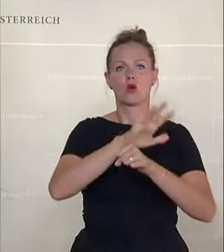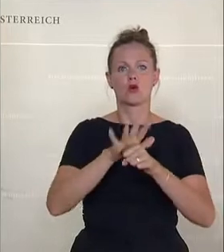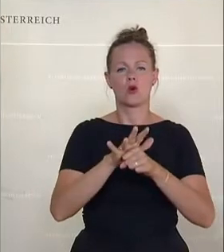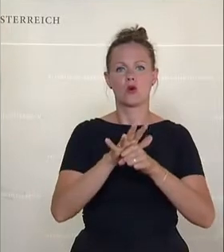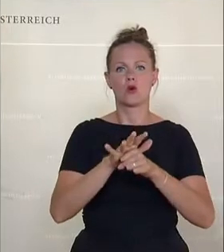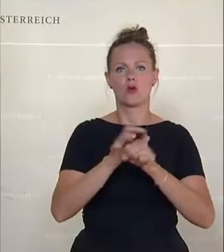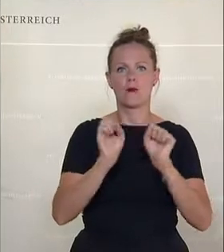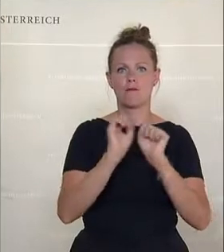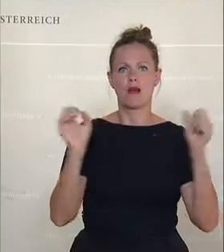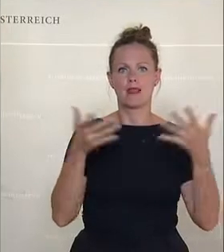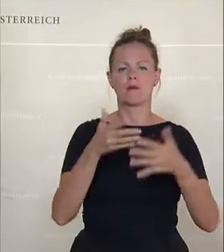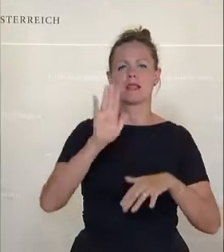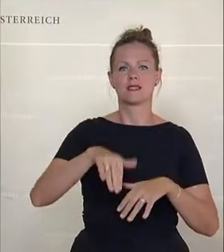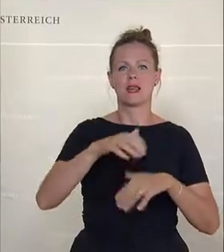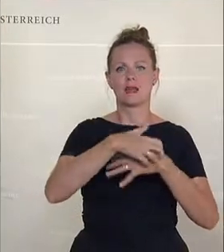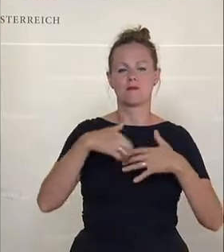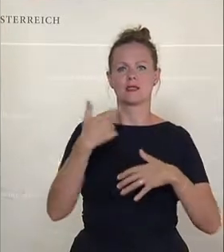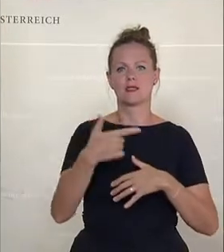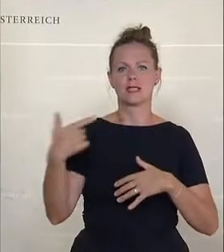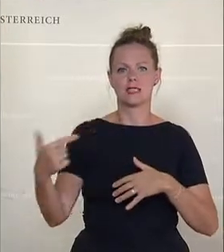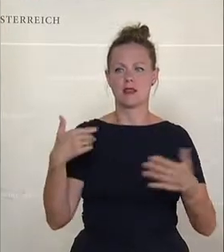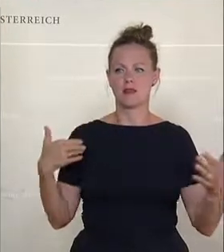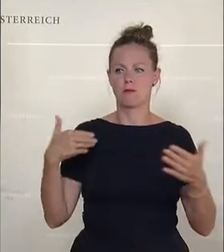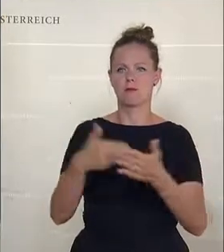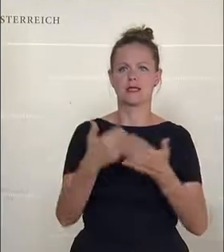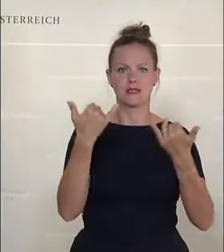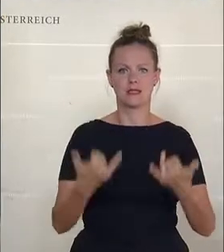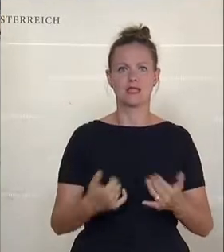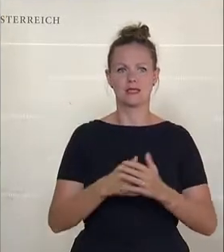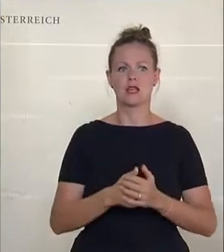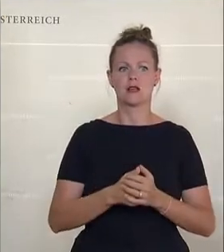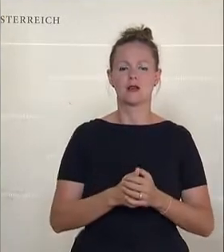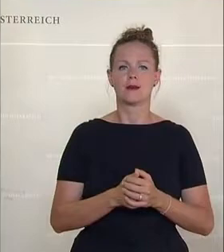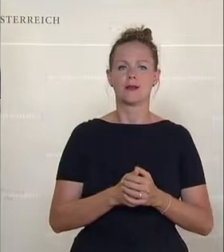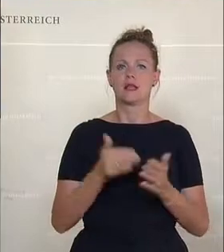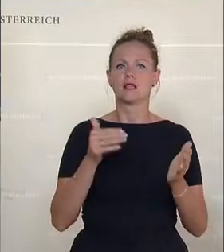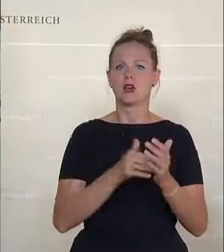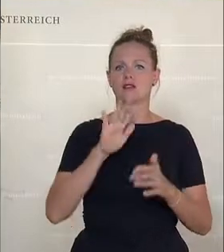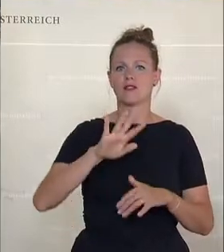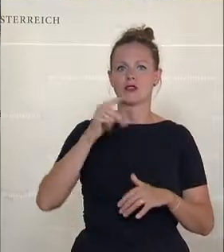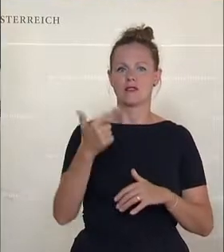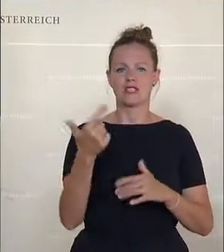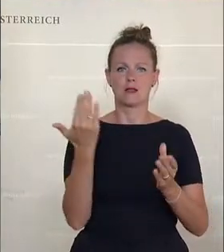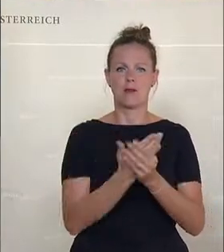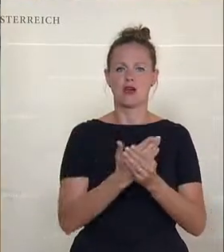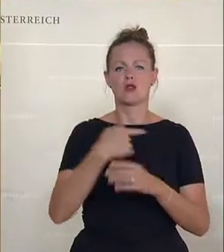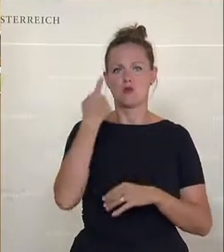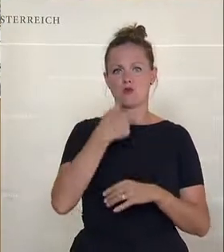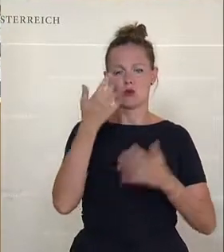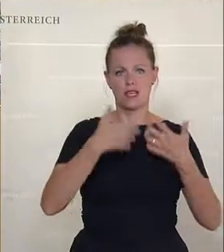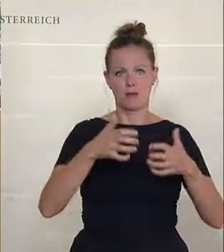Unterausschusses liegt nunmehr samt kritischem Minderheitsbericht der Oppositionsfonds und steht jetzt im Plenum zur Debatte.